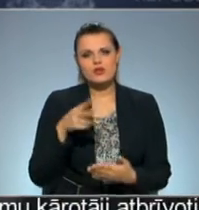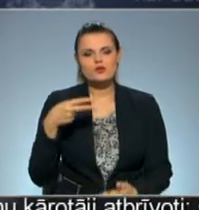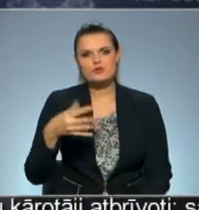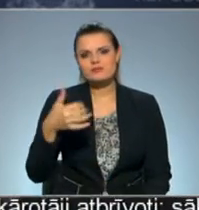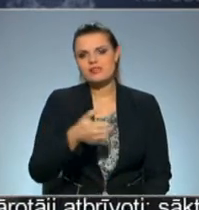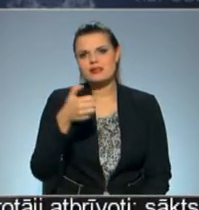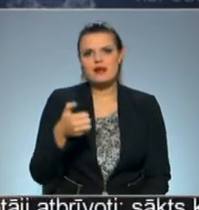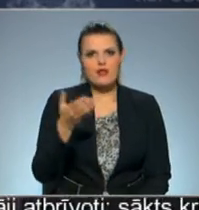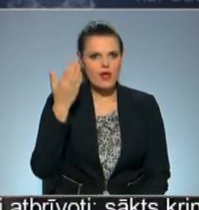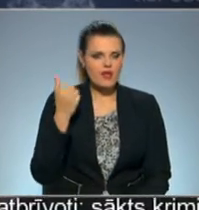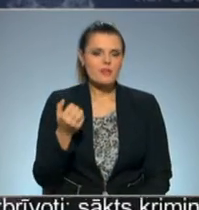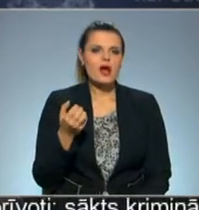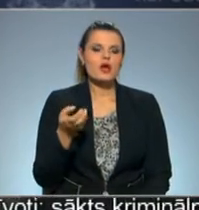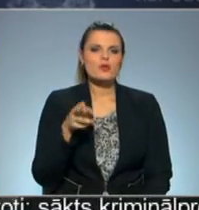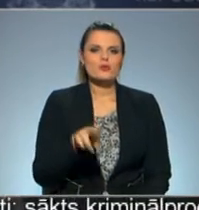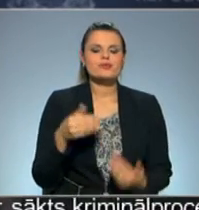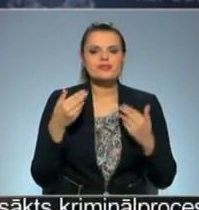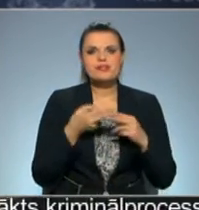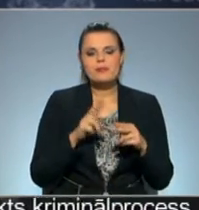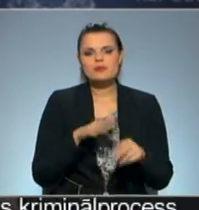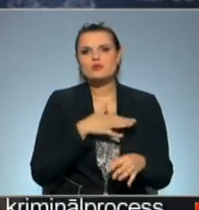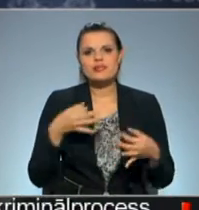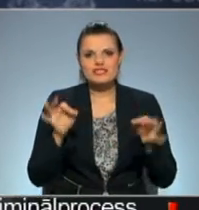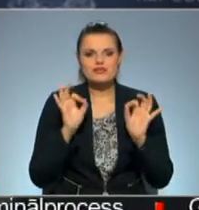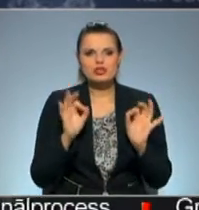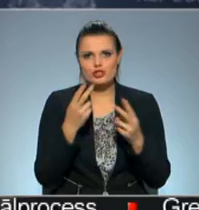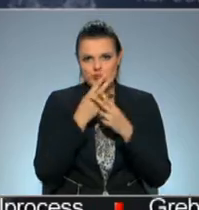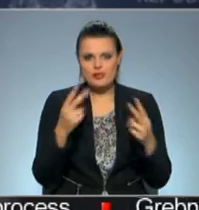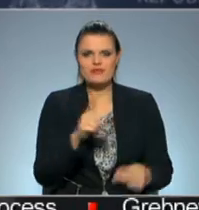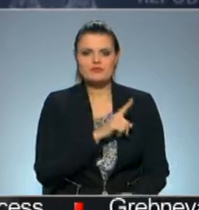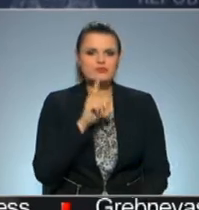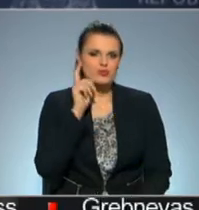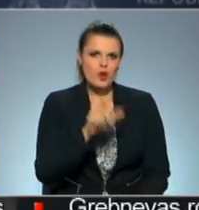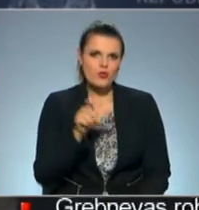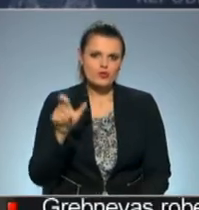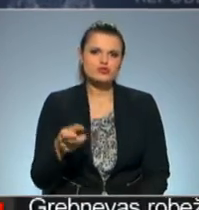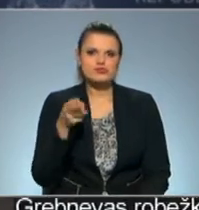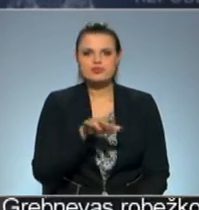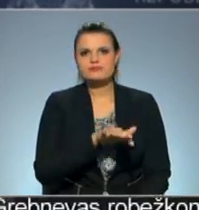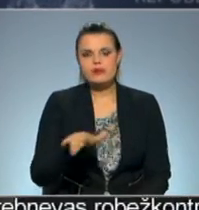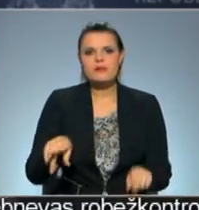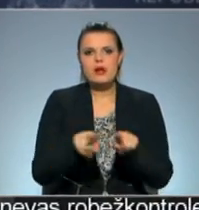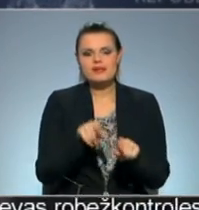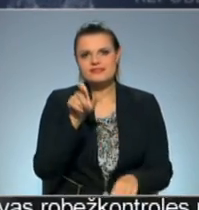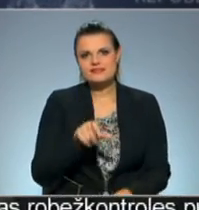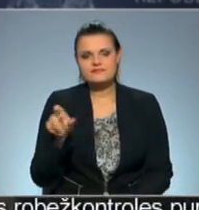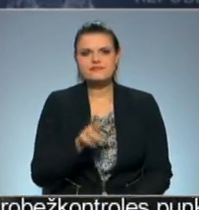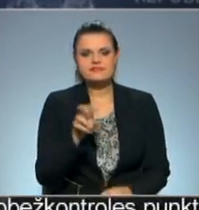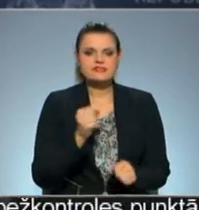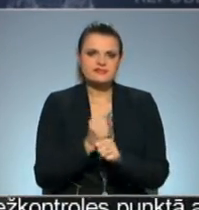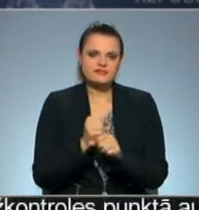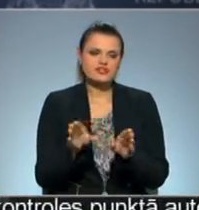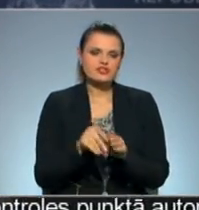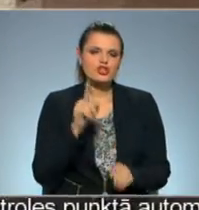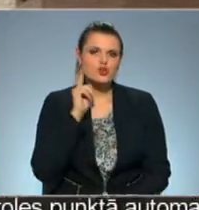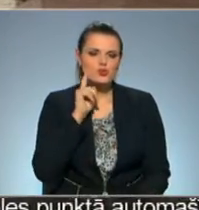25 gads atpakaļ. Tāpēc ir ļoti svarīgi tieši pievērst uzmanību jauniešiem un bērniem, tā skaitā arī cilvēkiem, kas strādā ar